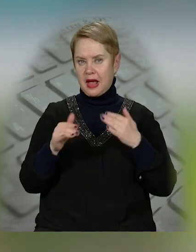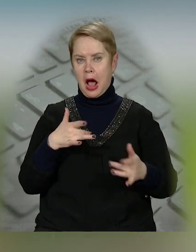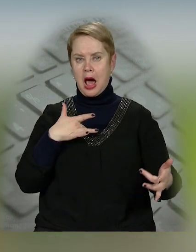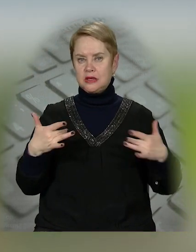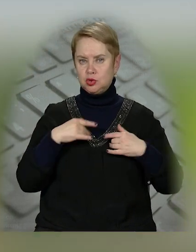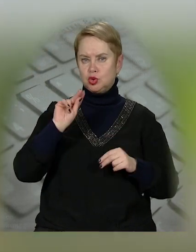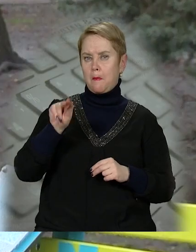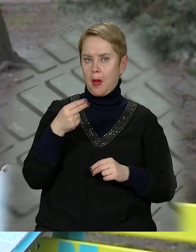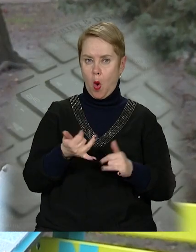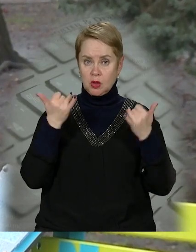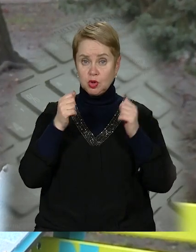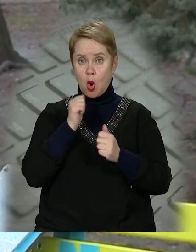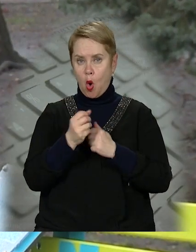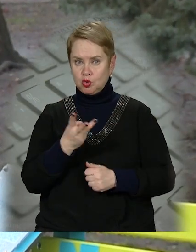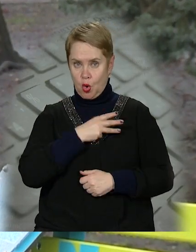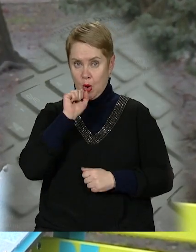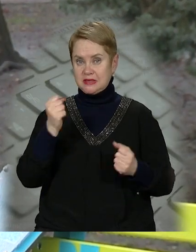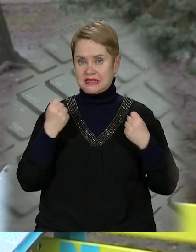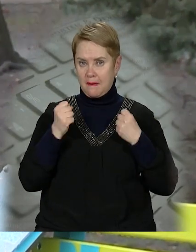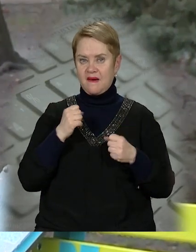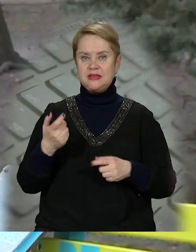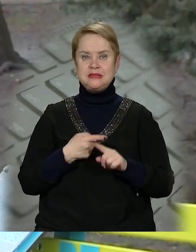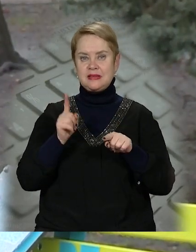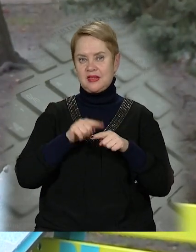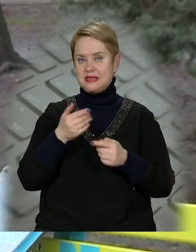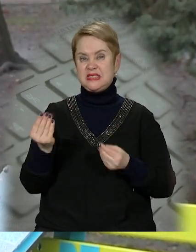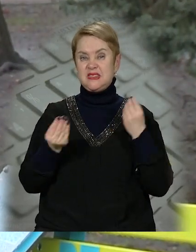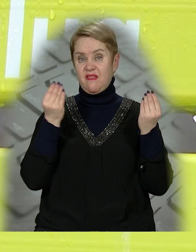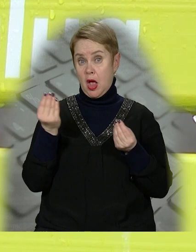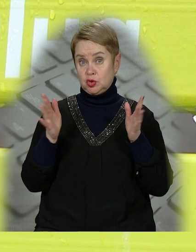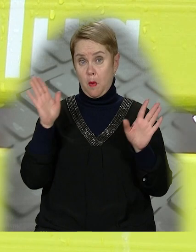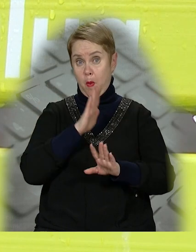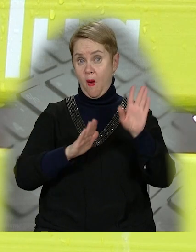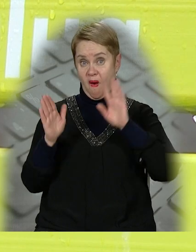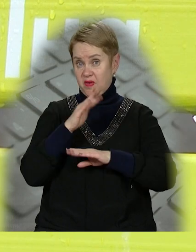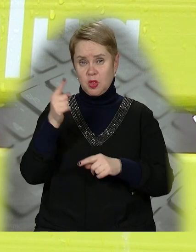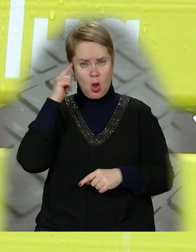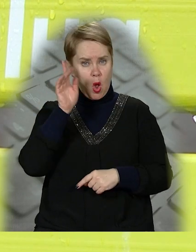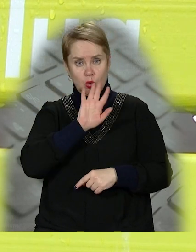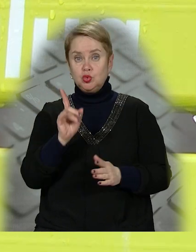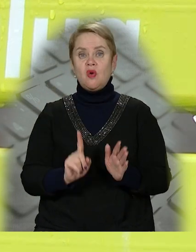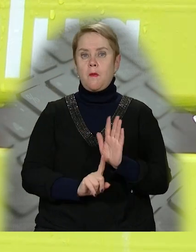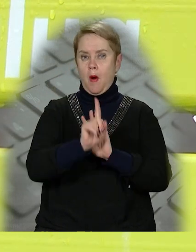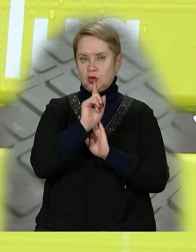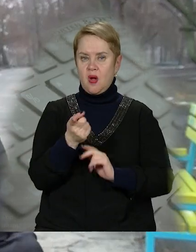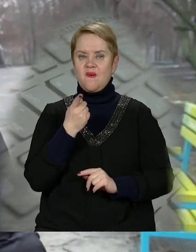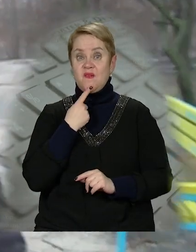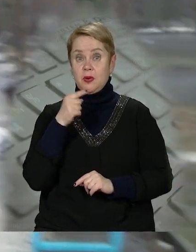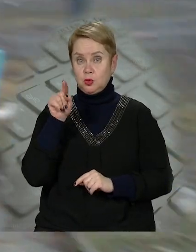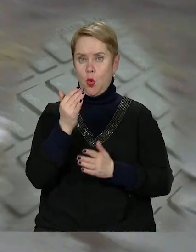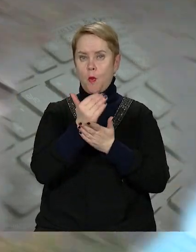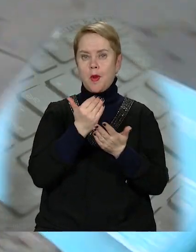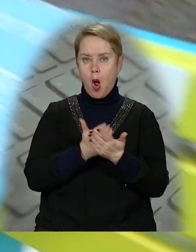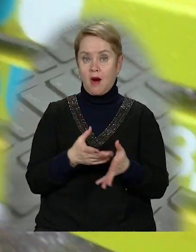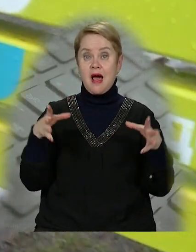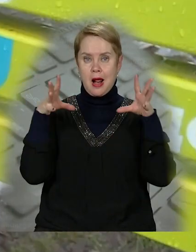і чемпіони. Відтепер кожен охоче може займатися фізкультурою на свіжому повітрі і не думати, з чого почати. Випробуємо